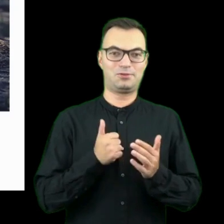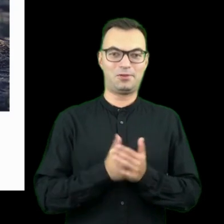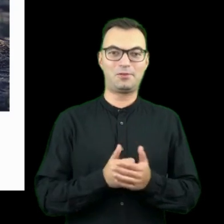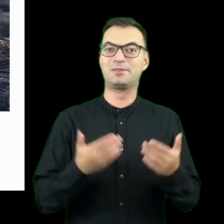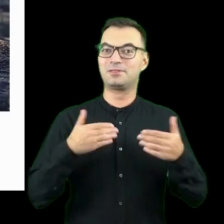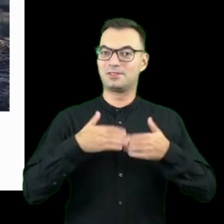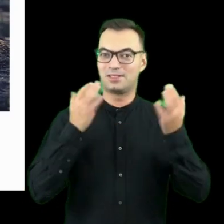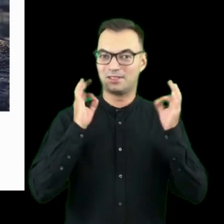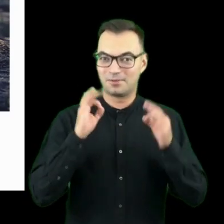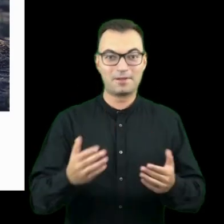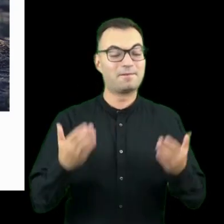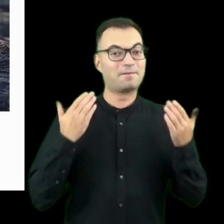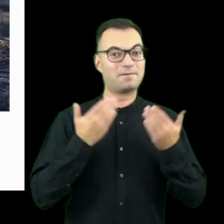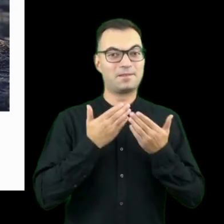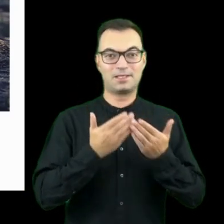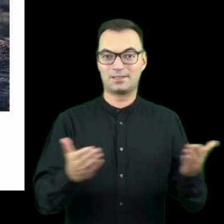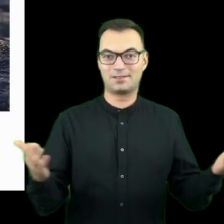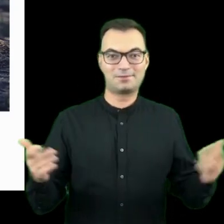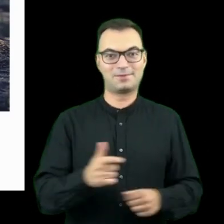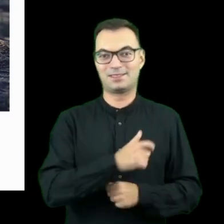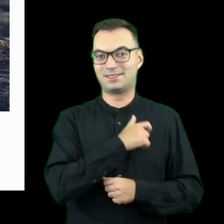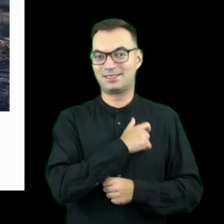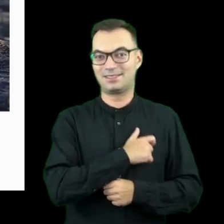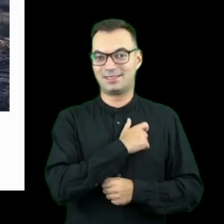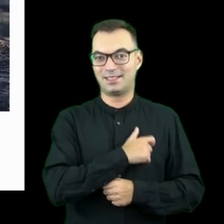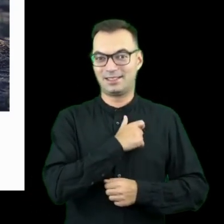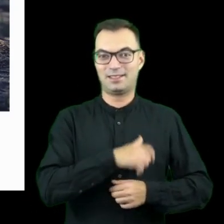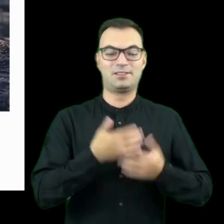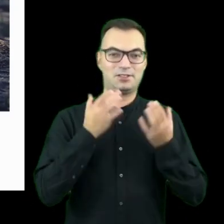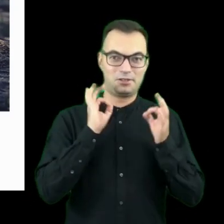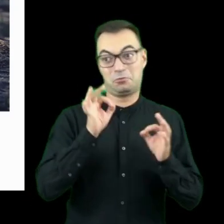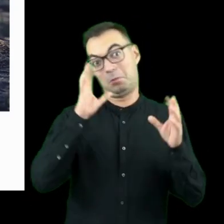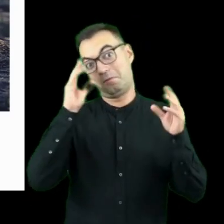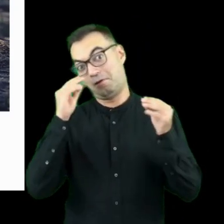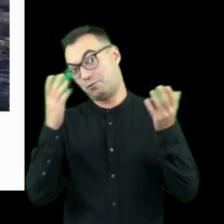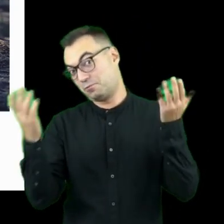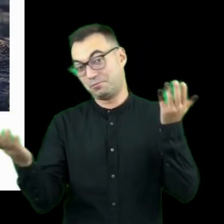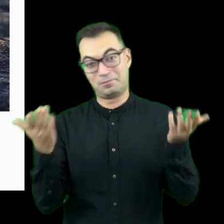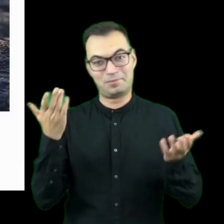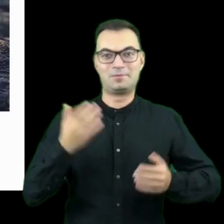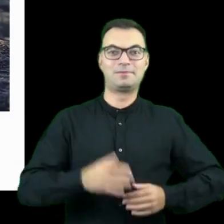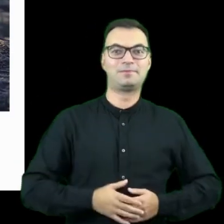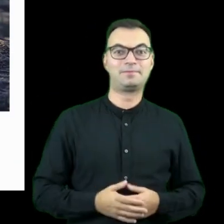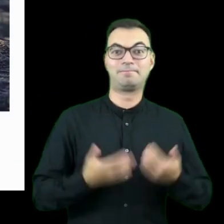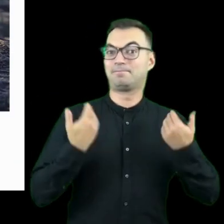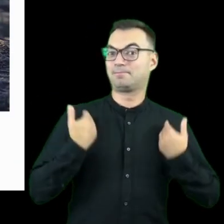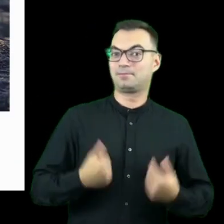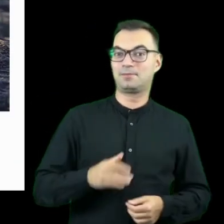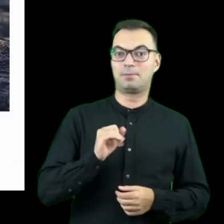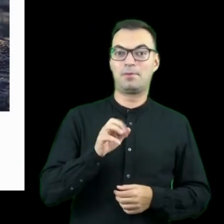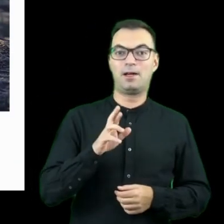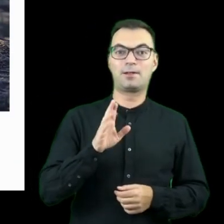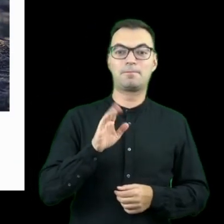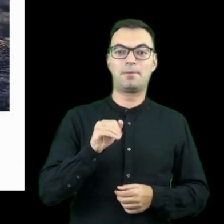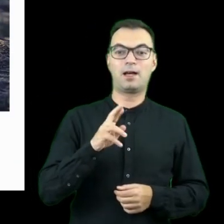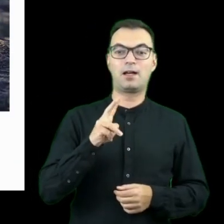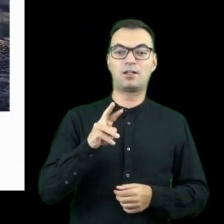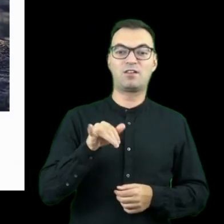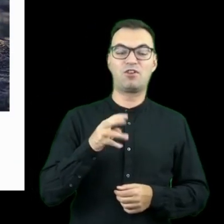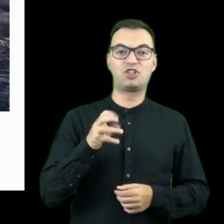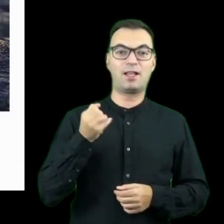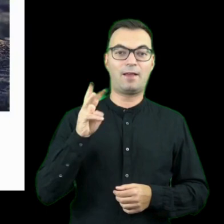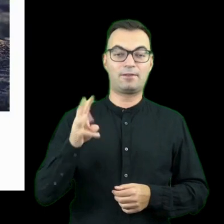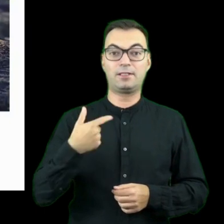Dzień dobry, bardzo serdecznie witamy. Dzień dobry, dobry wieczór. Ja się nazywam Barbara Krywoszejew